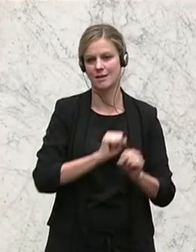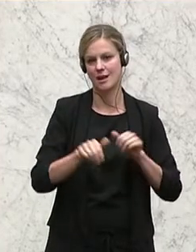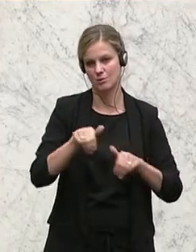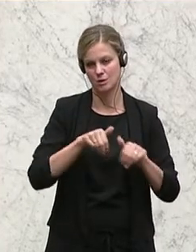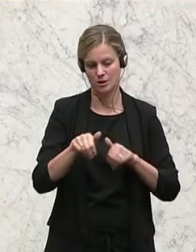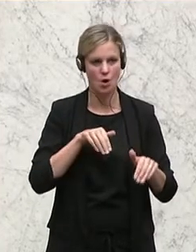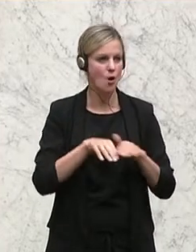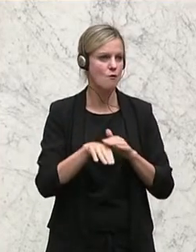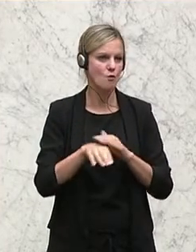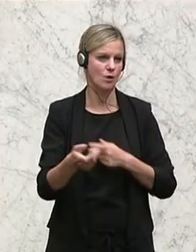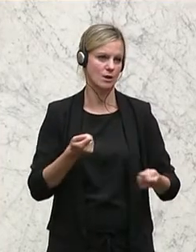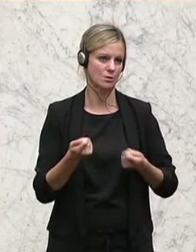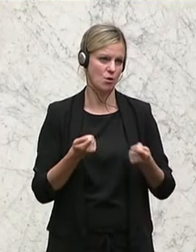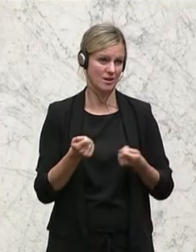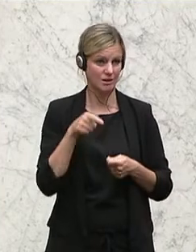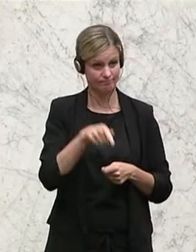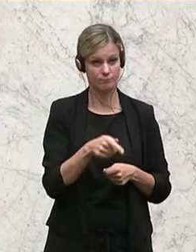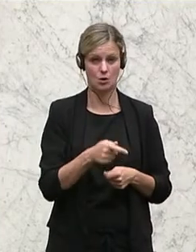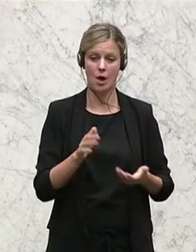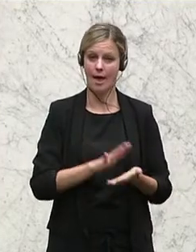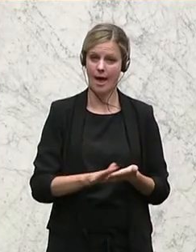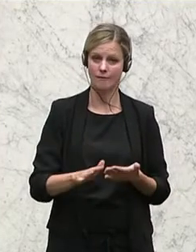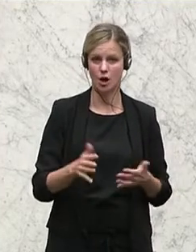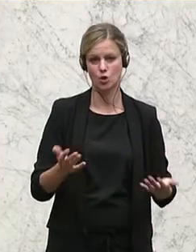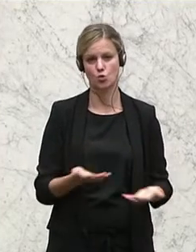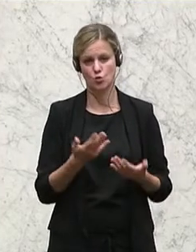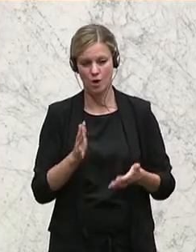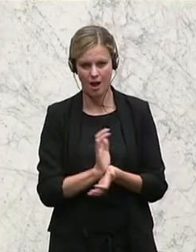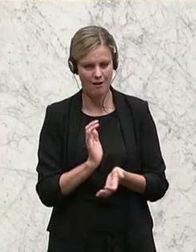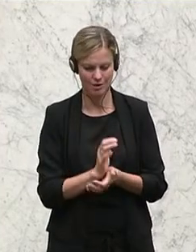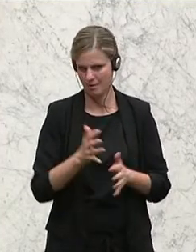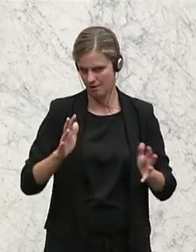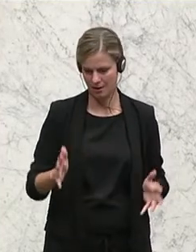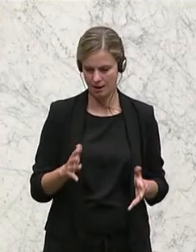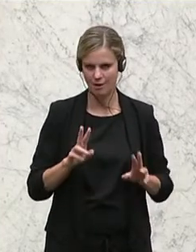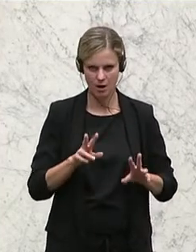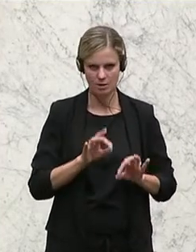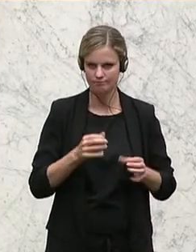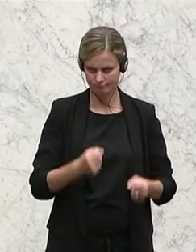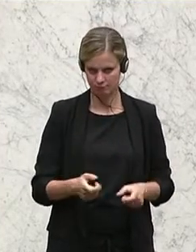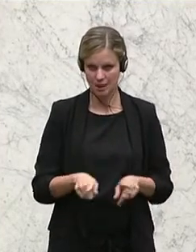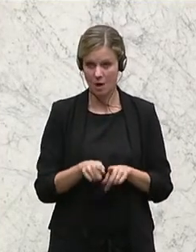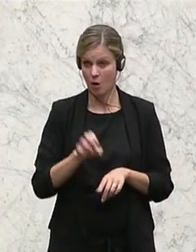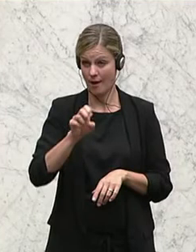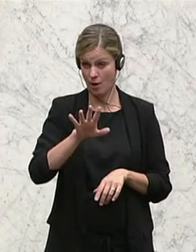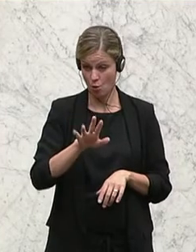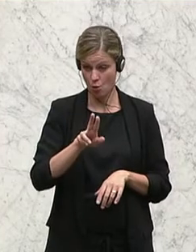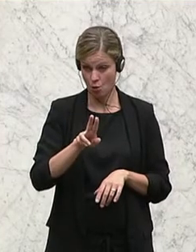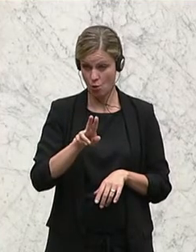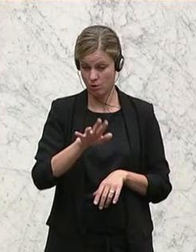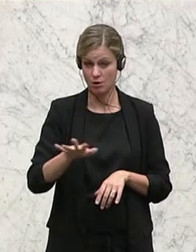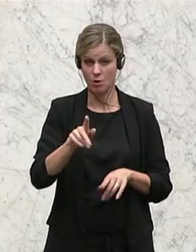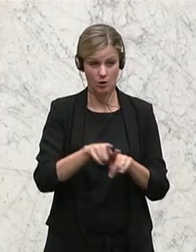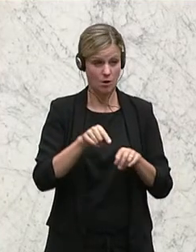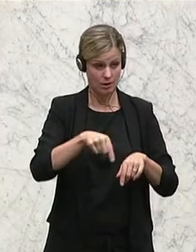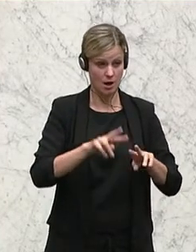und Herren, die Flüchtlingspolitik keine leichte Aufgabe ist, steht ohne Zweifel fest. Dass diese EU, aber auch diese